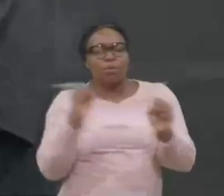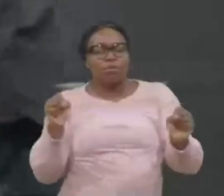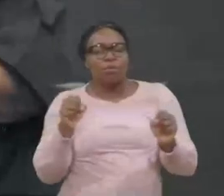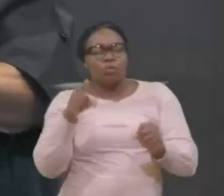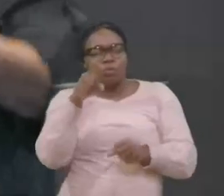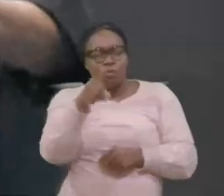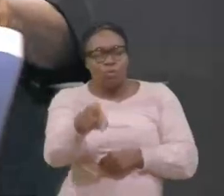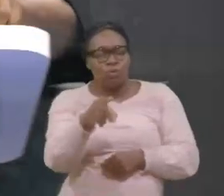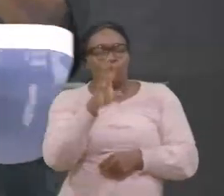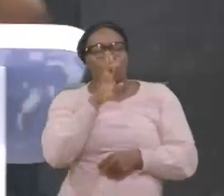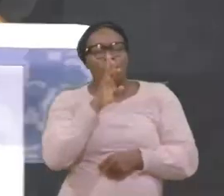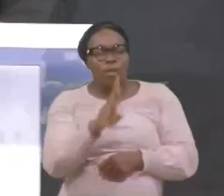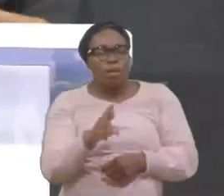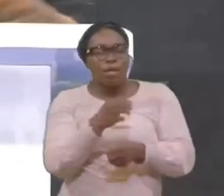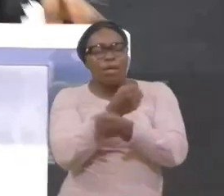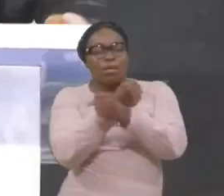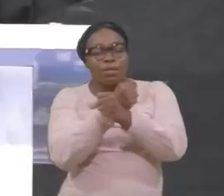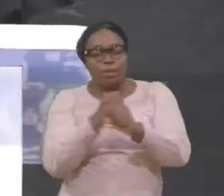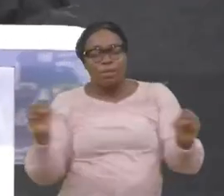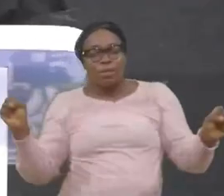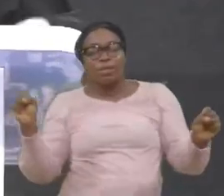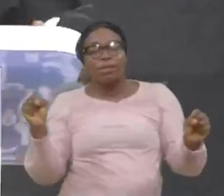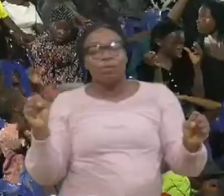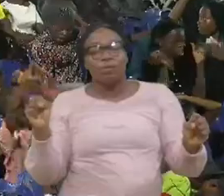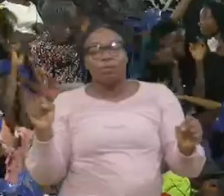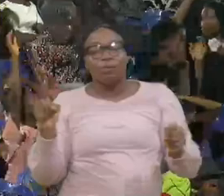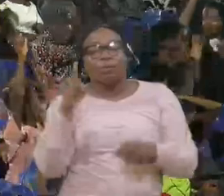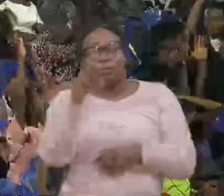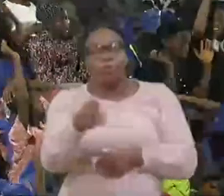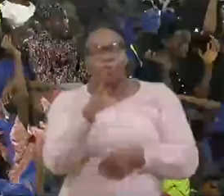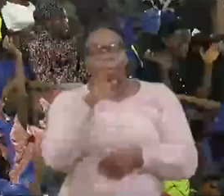Je le nom, Je suis sauvé,